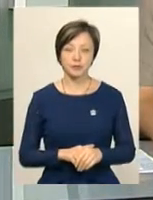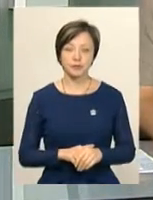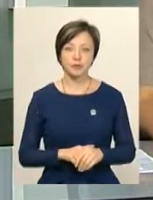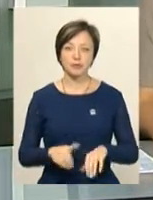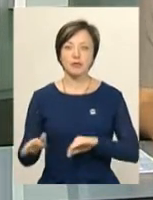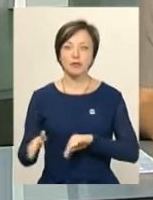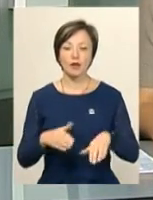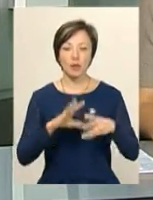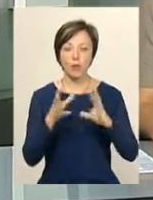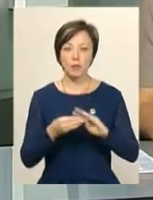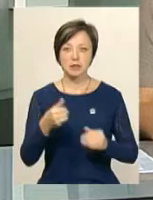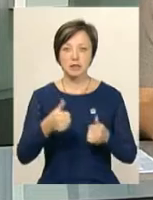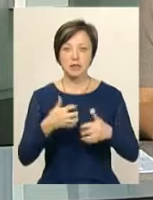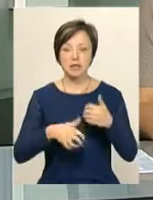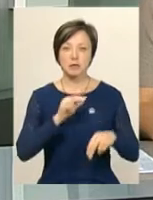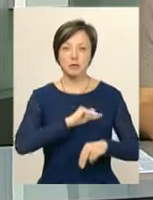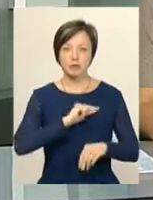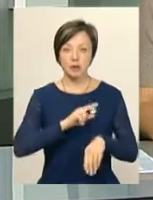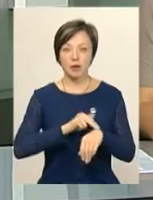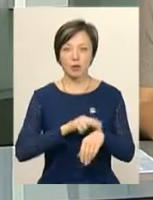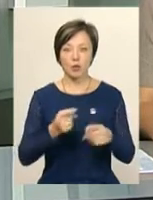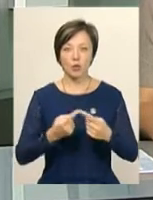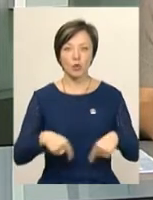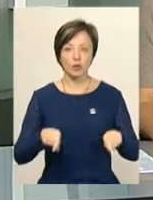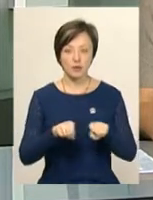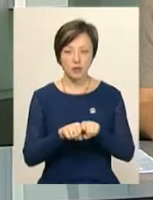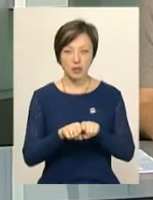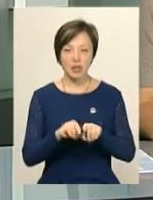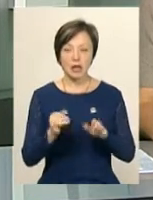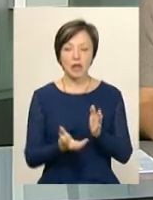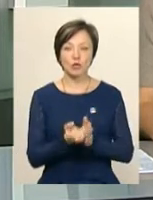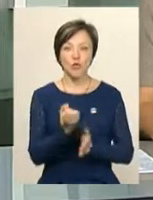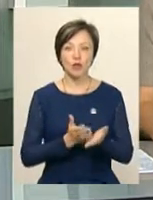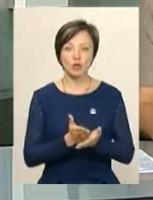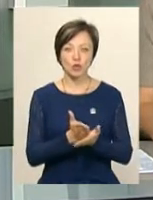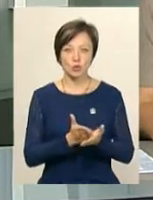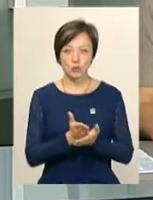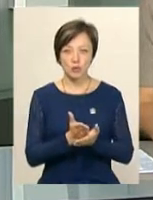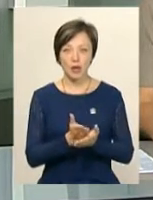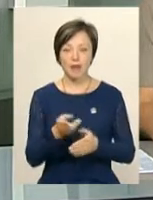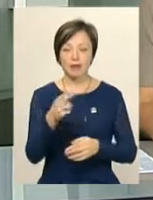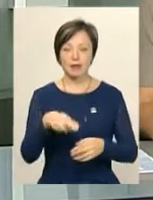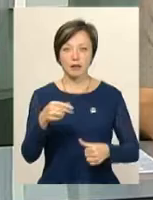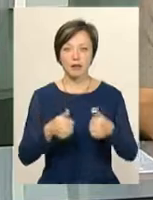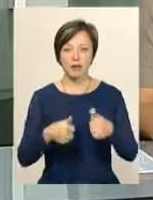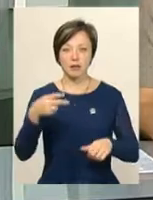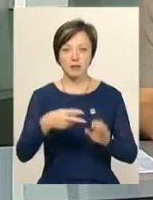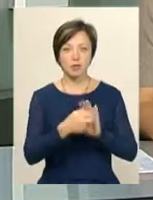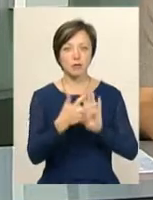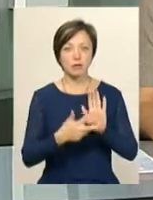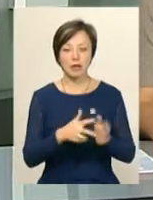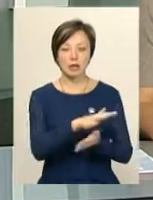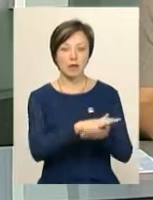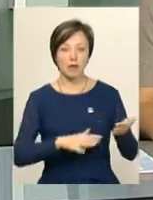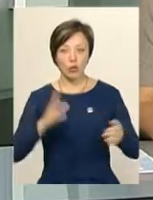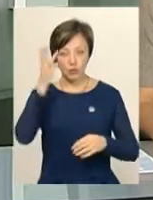Комплексні змагання серед працівників правоохоронних органів та рятувальних служб «Динаміада-2018» тривають